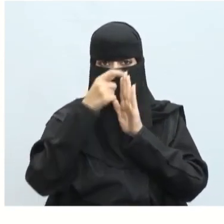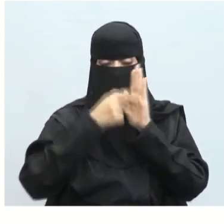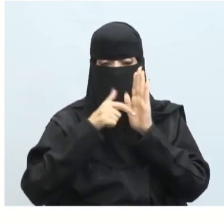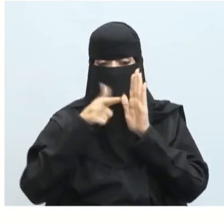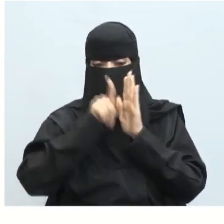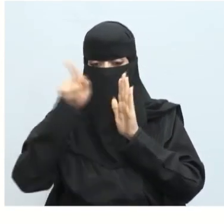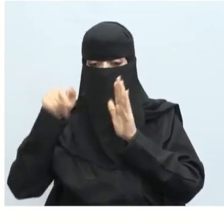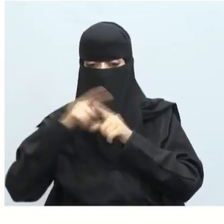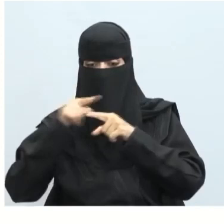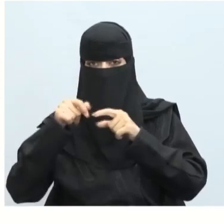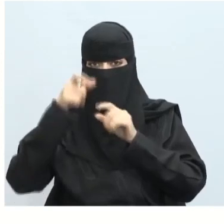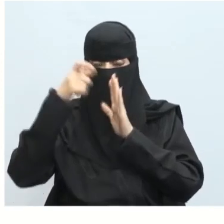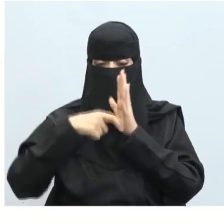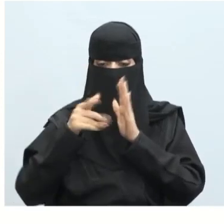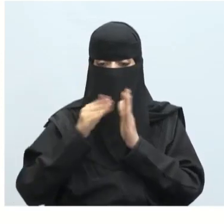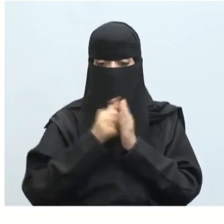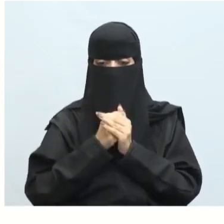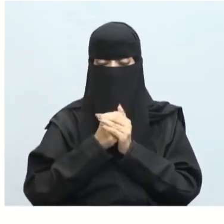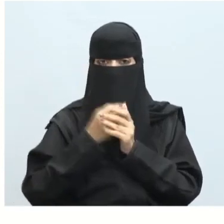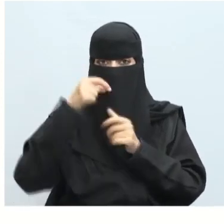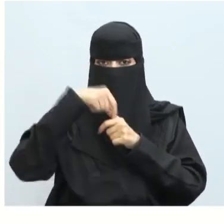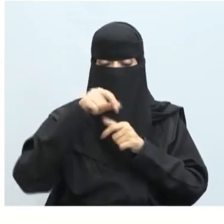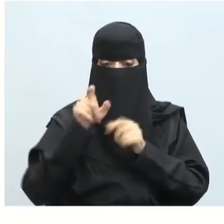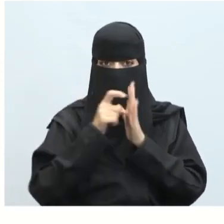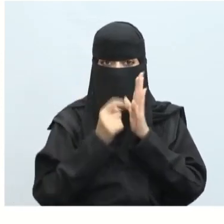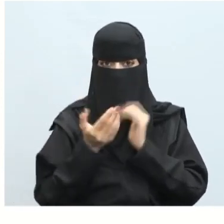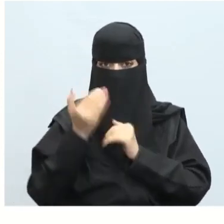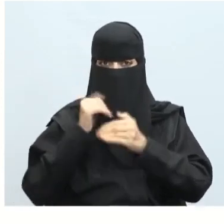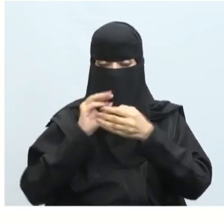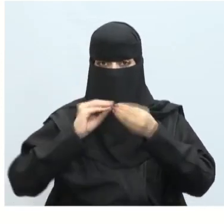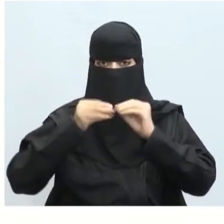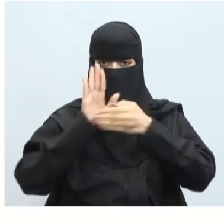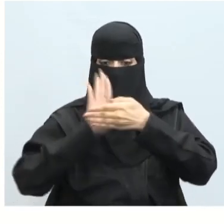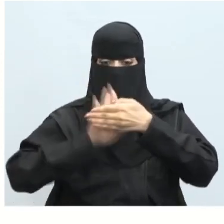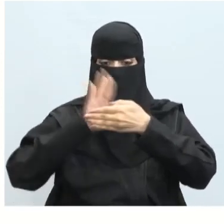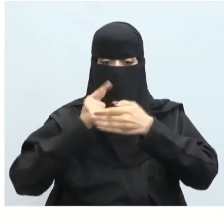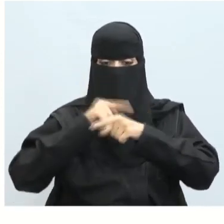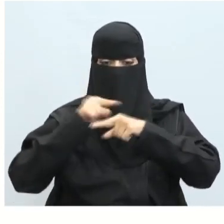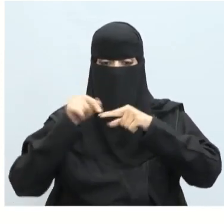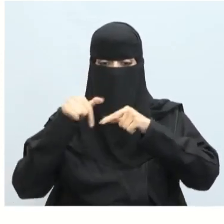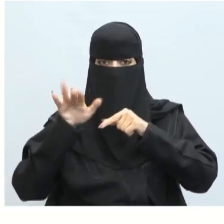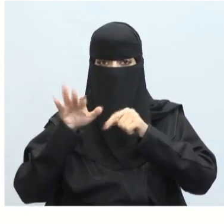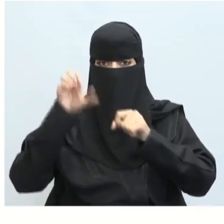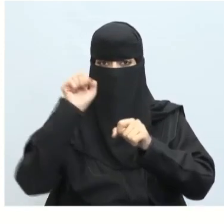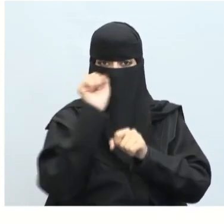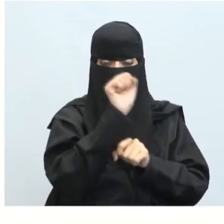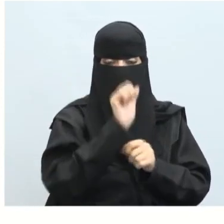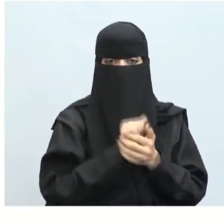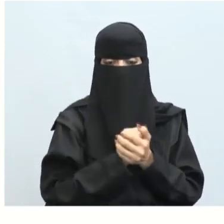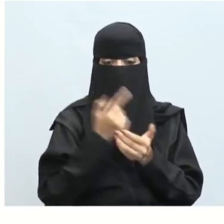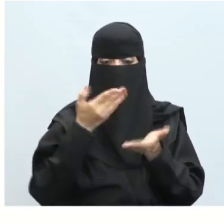الشاشة في مكون أيضاً Vertical ترتيب العمودي نضبط خاصية Background Color لون الخلفية إلى Custom مخصص